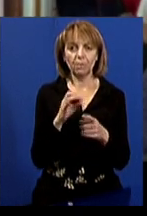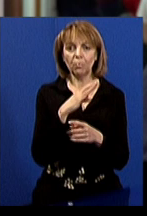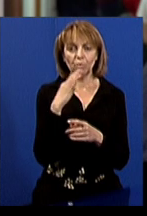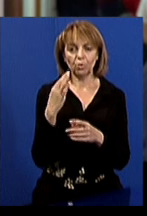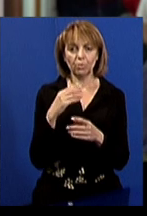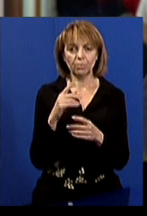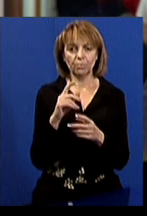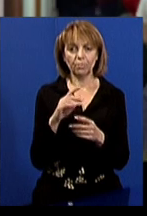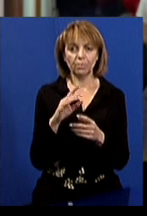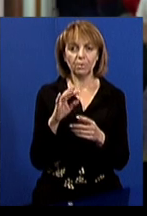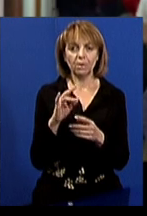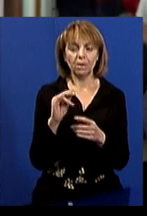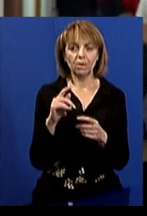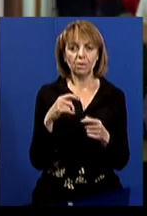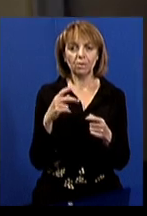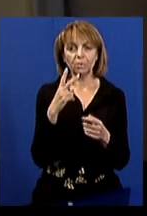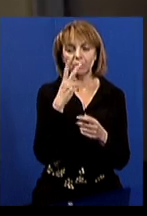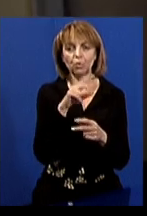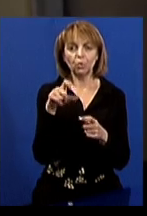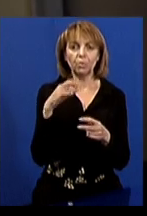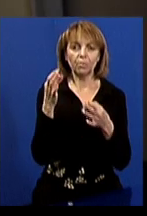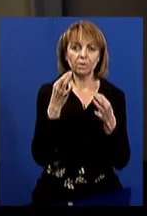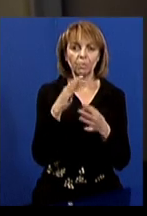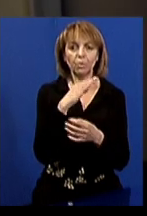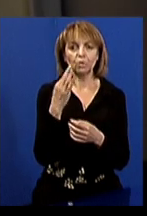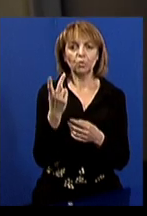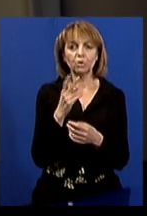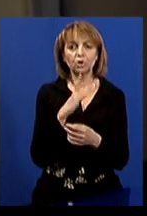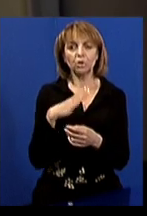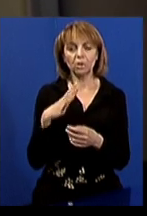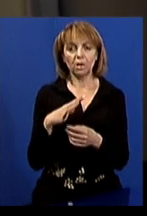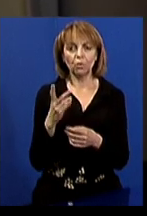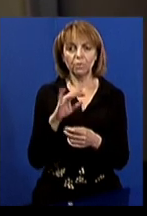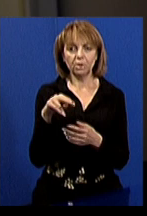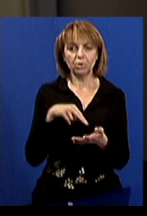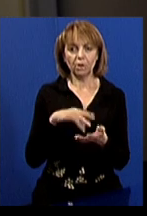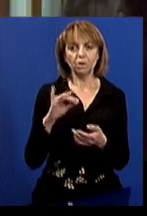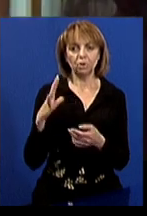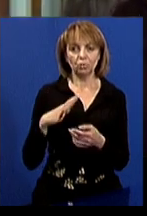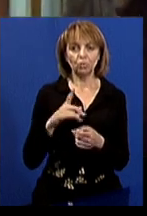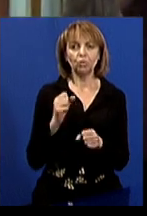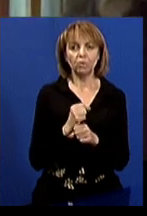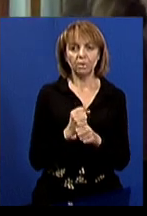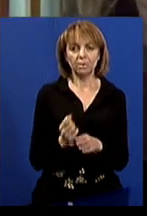встигла прочитати. Ну, дивуються, дивляться, ого, як багато, скільки треба чекати. Але всі стоять і чекають, що роблять.